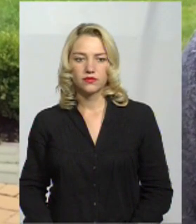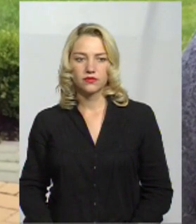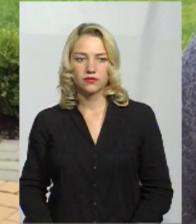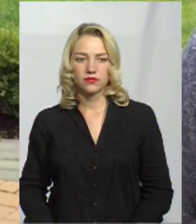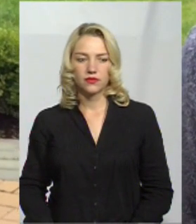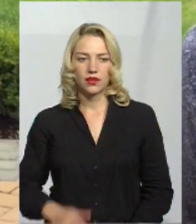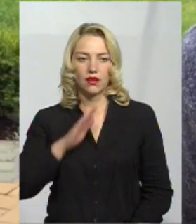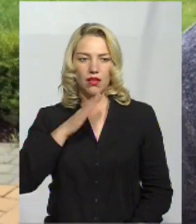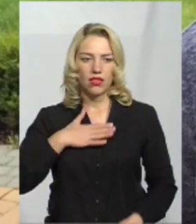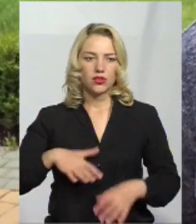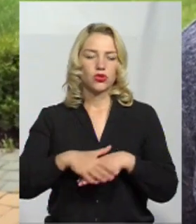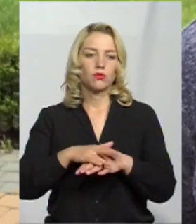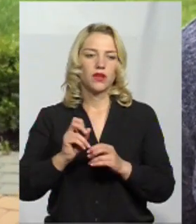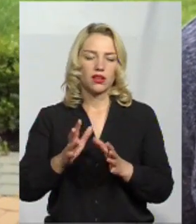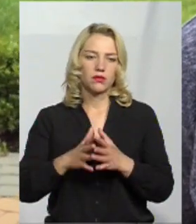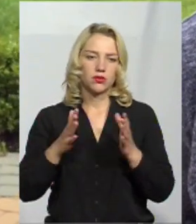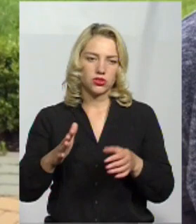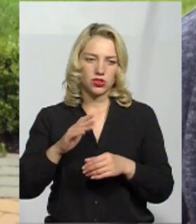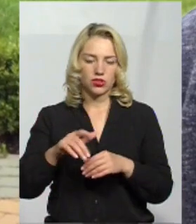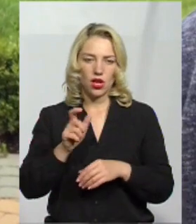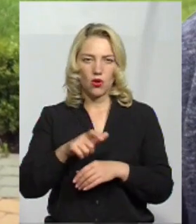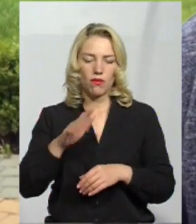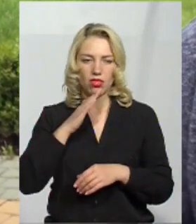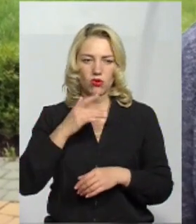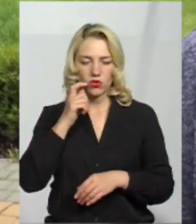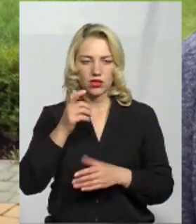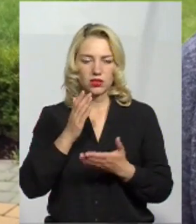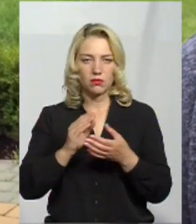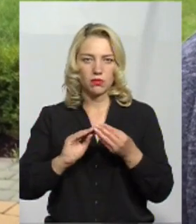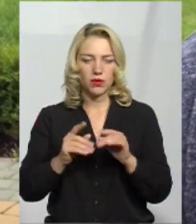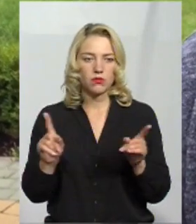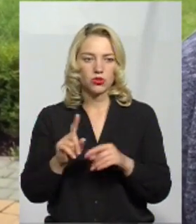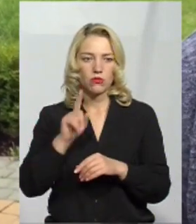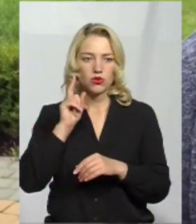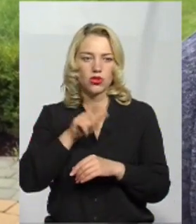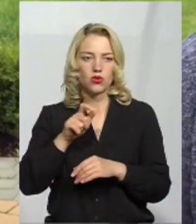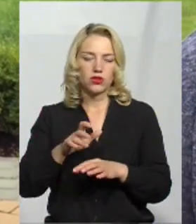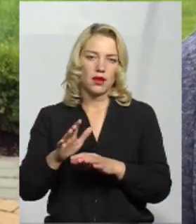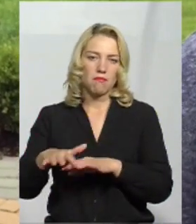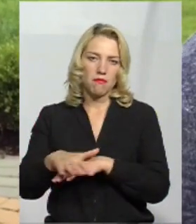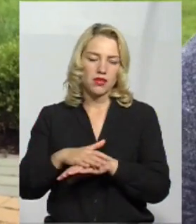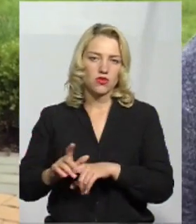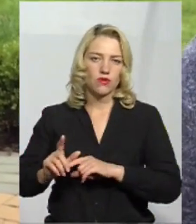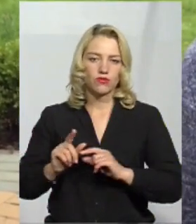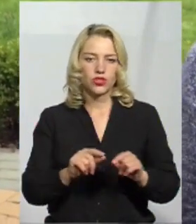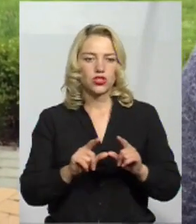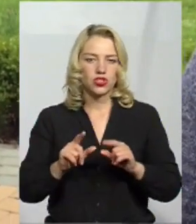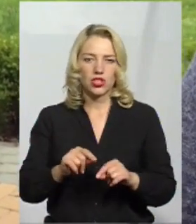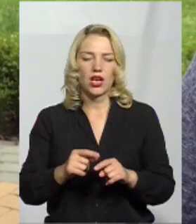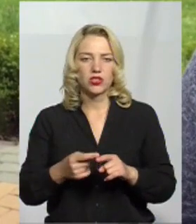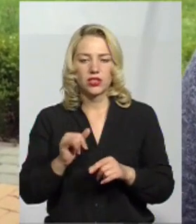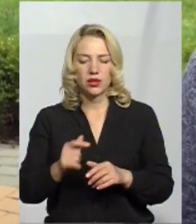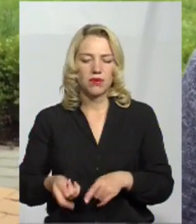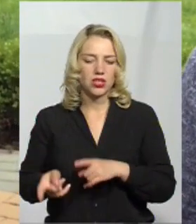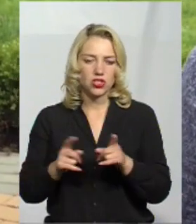В нашій громаді, як і в більшості громад нашої країни, є проблема, що молоді люди масово виїжджають за межі громади та переїжджають